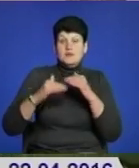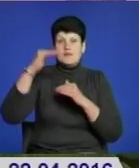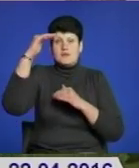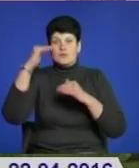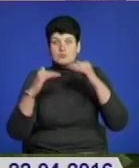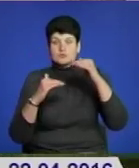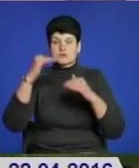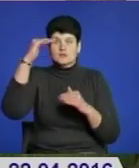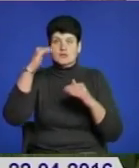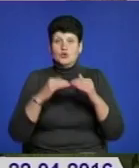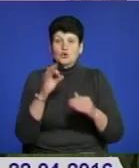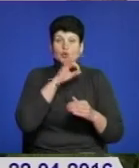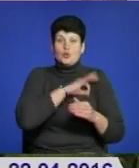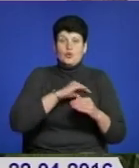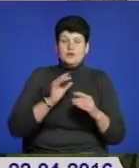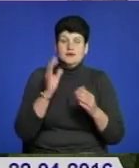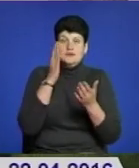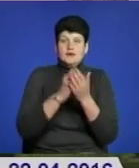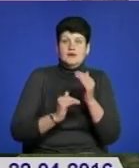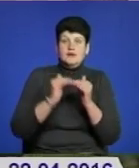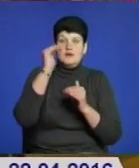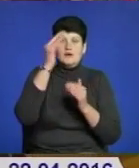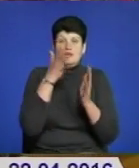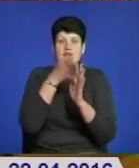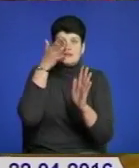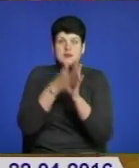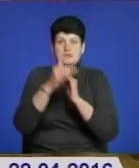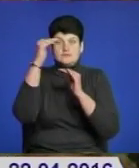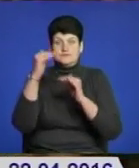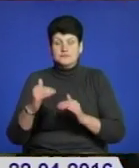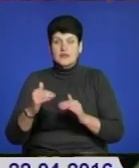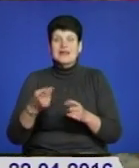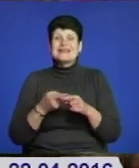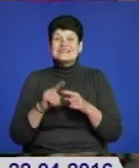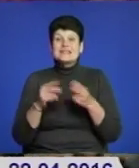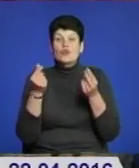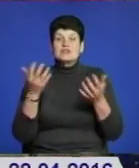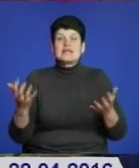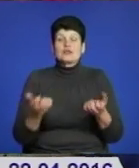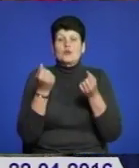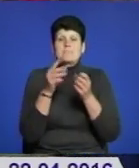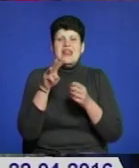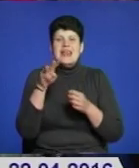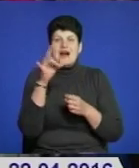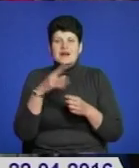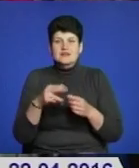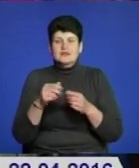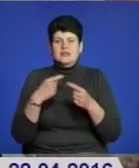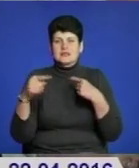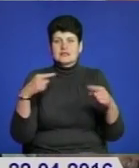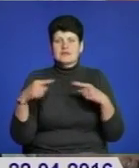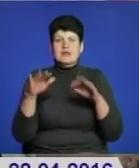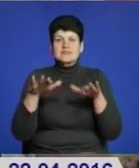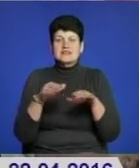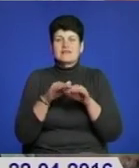Чому піднімається, доходи надходять. Чому опускається, тому що проводимо видатки. Сьогодні саме ці кошти рятують мільярдні бюджетні розриви на місцевих